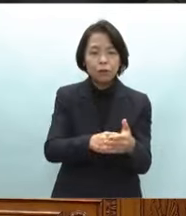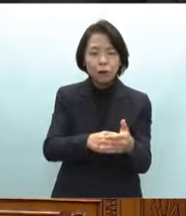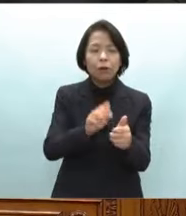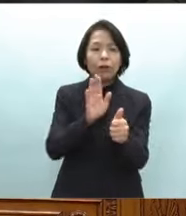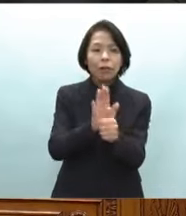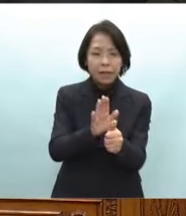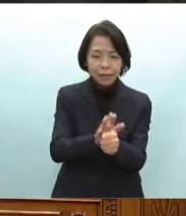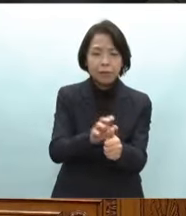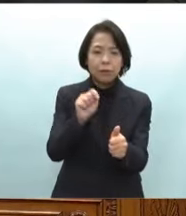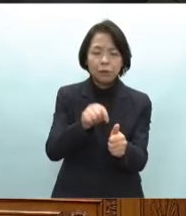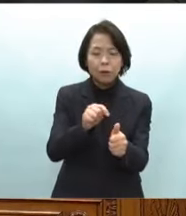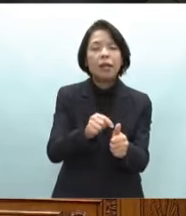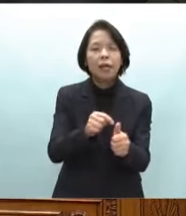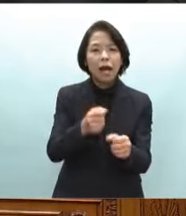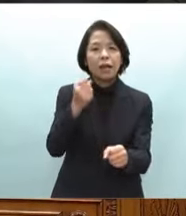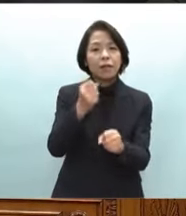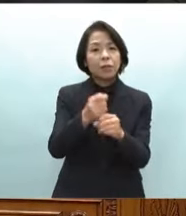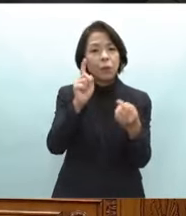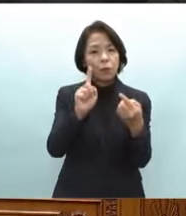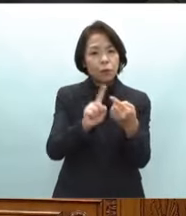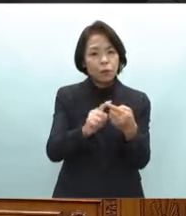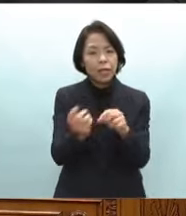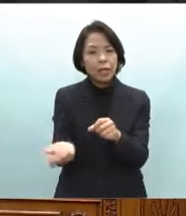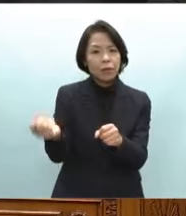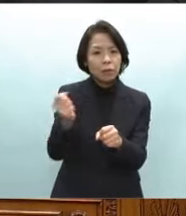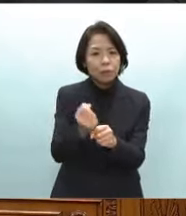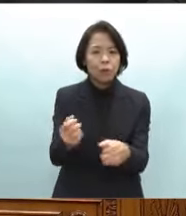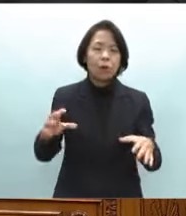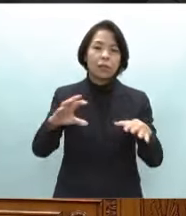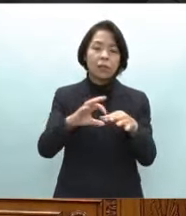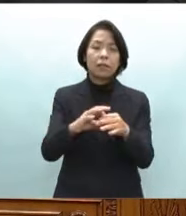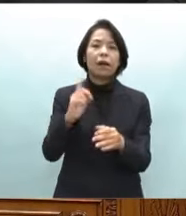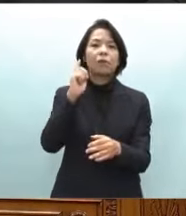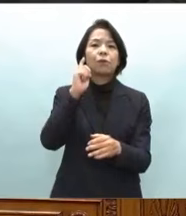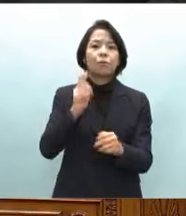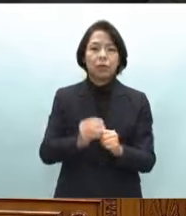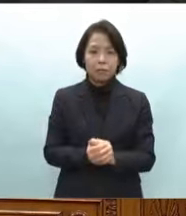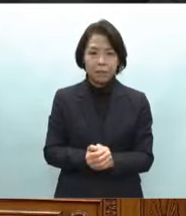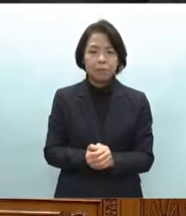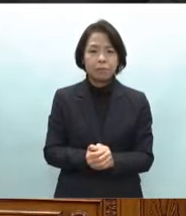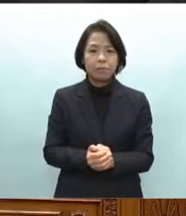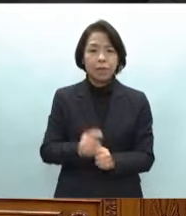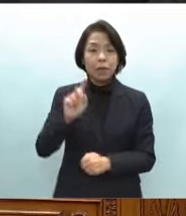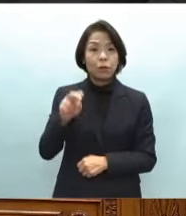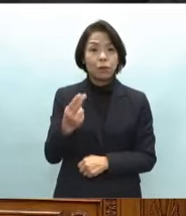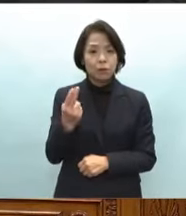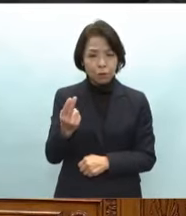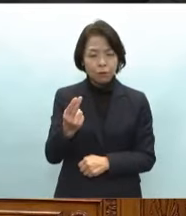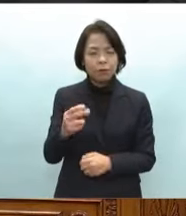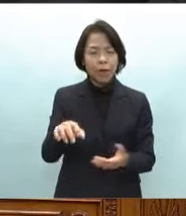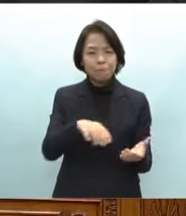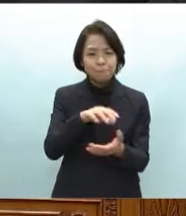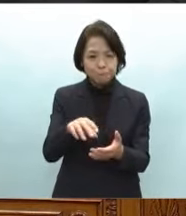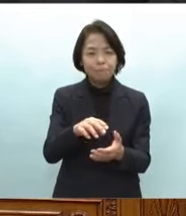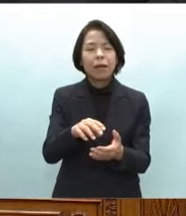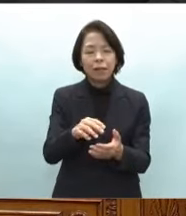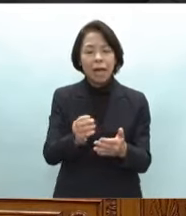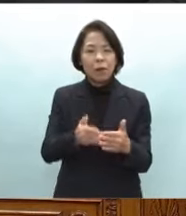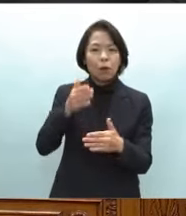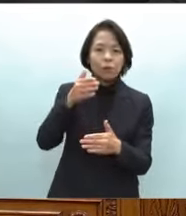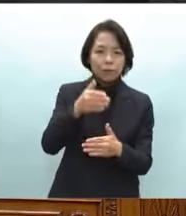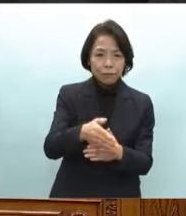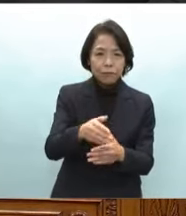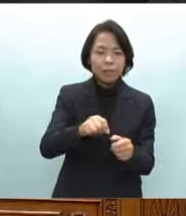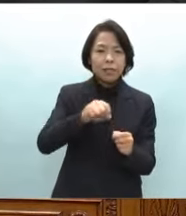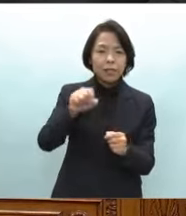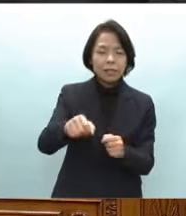復興につながるのではないでしょうかそこで野党がこの大災害を克服し地方創生を成し遂